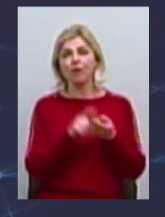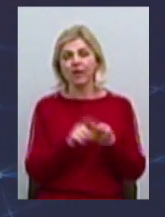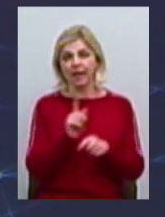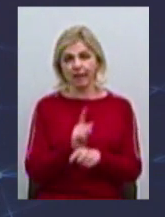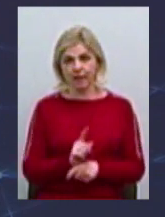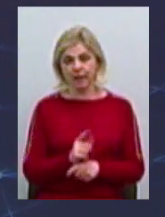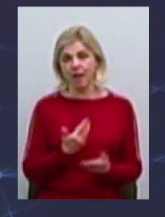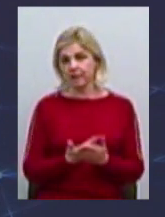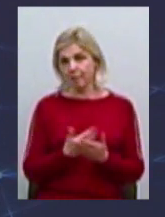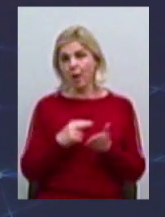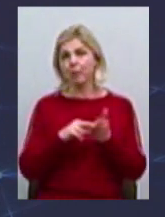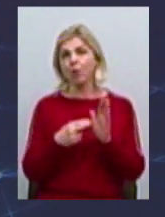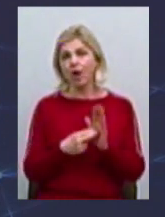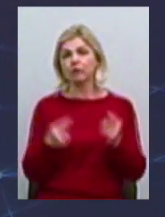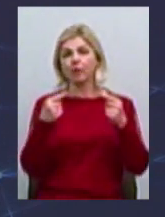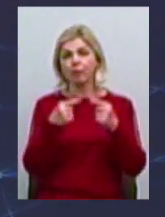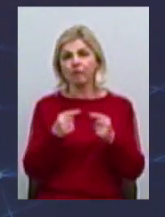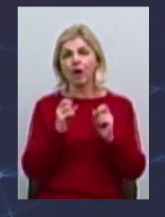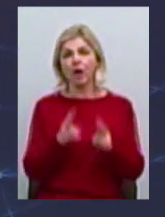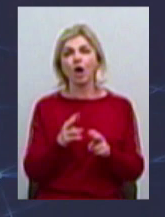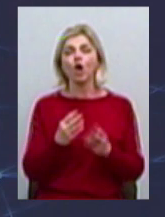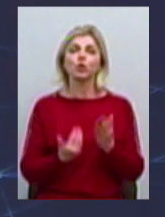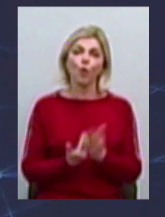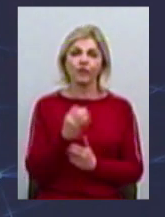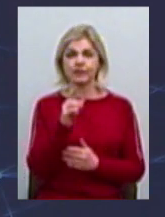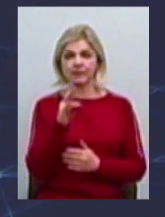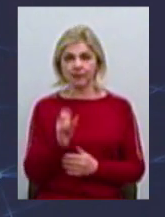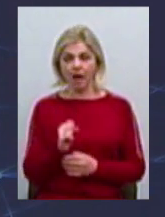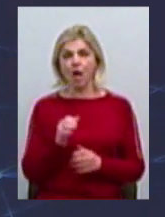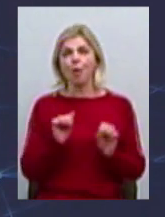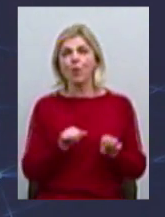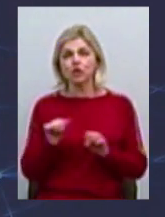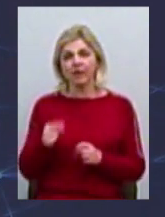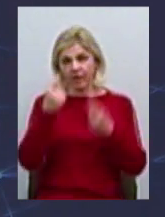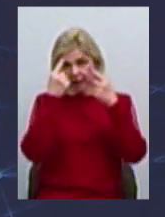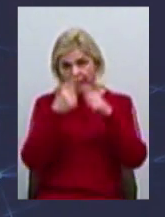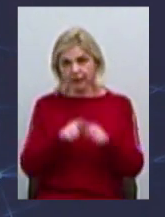Наприклад, якщо проєкт відповідає такому критерію, як новизна, можливість технічного впровадження,